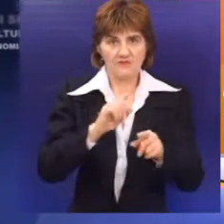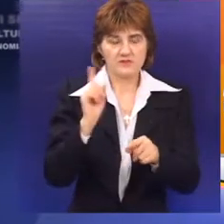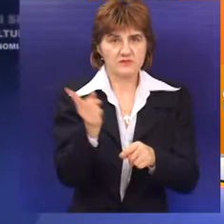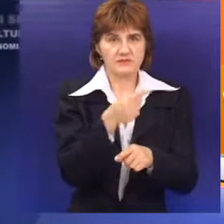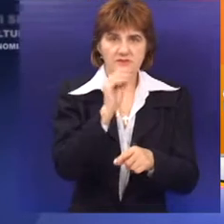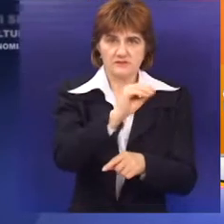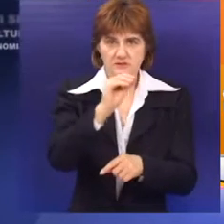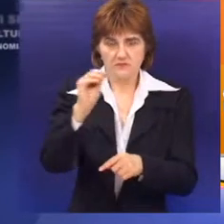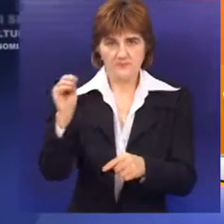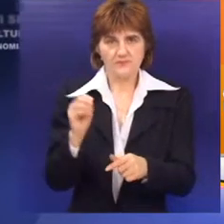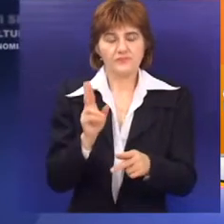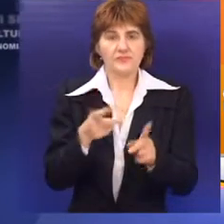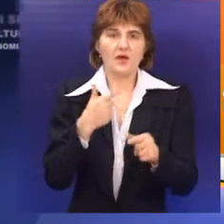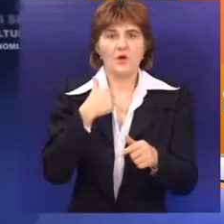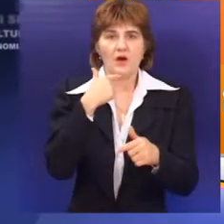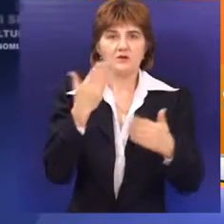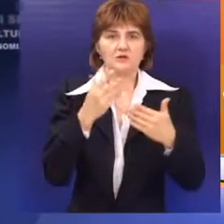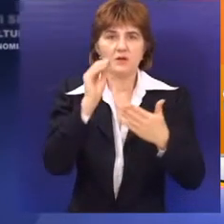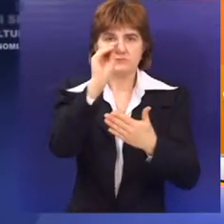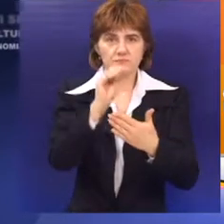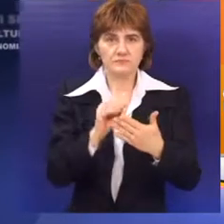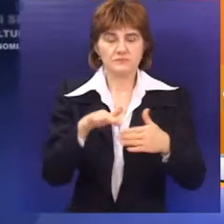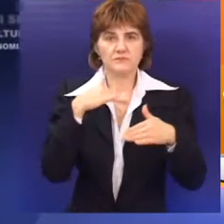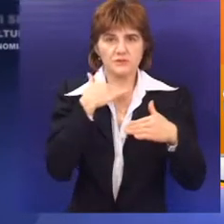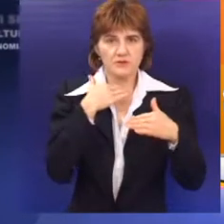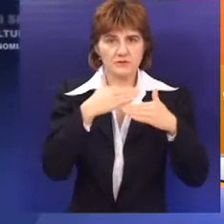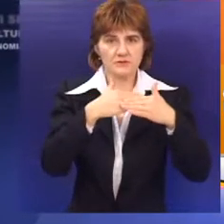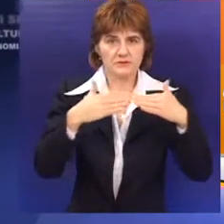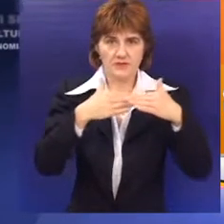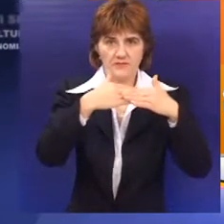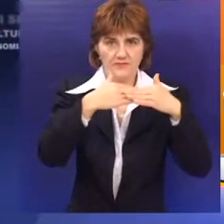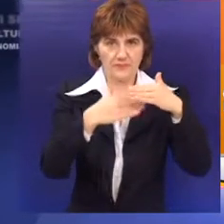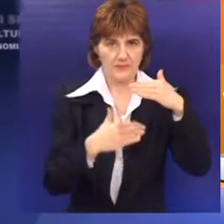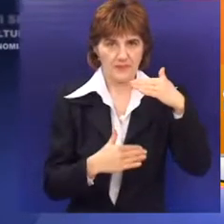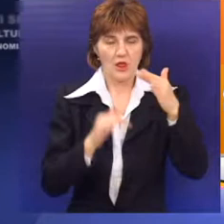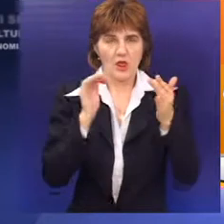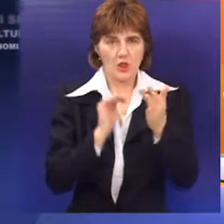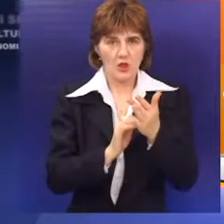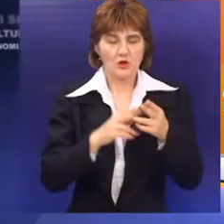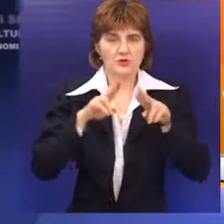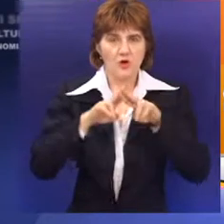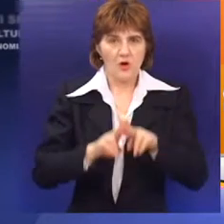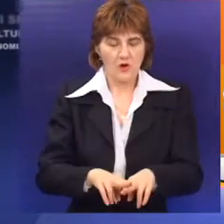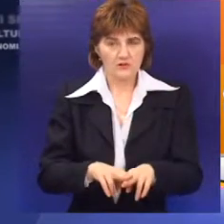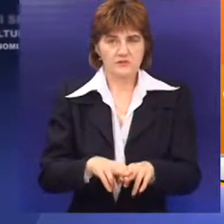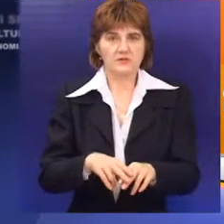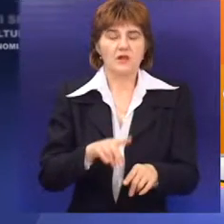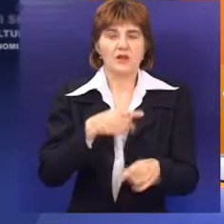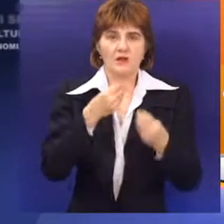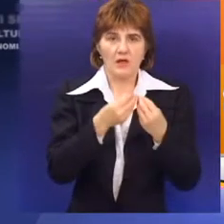oni koji su da kažem ispod crte, ali prvi poredo sledujeli ispod crte u tih 1240 tona,